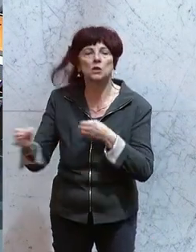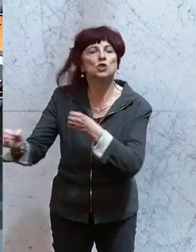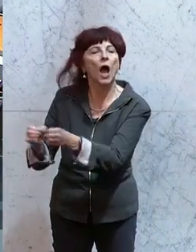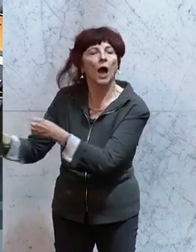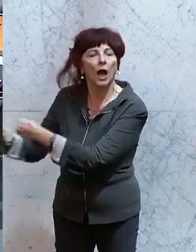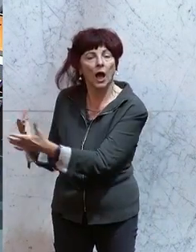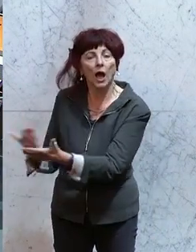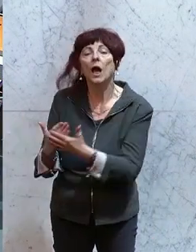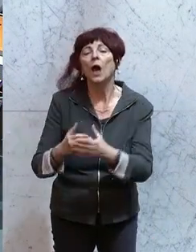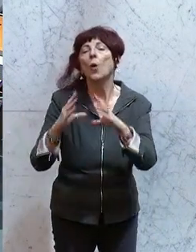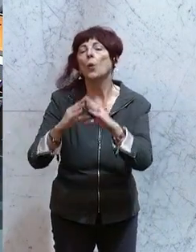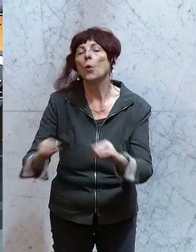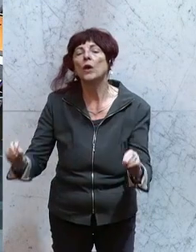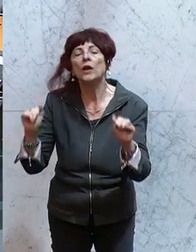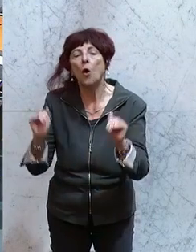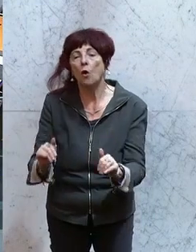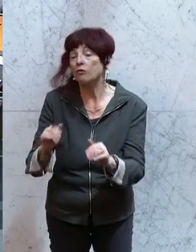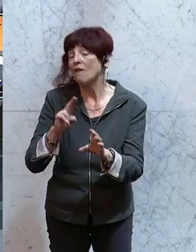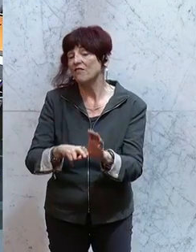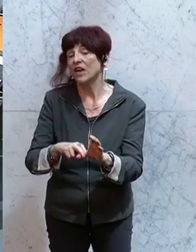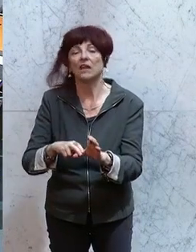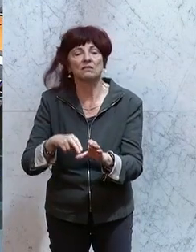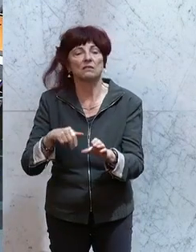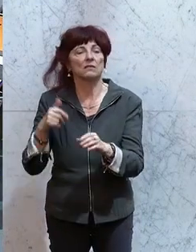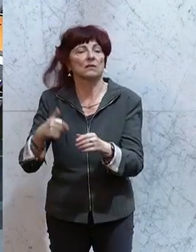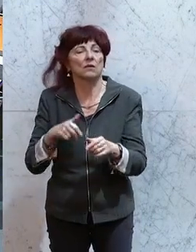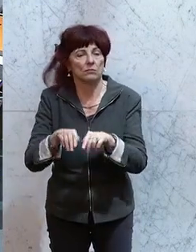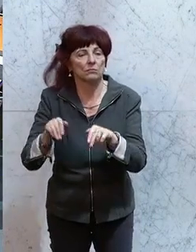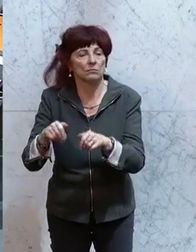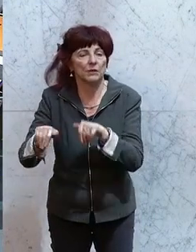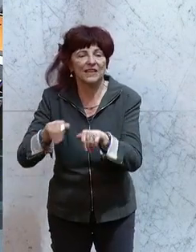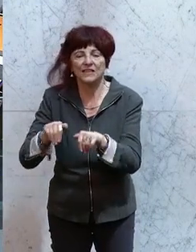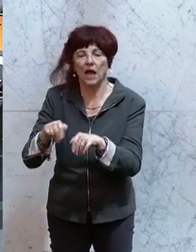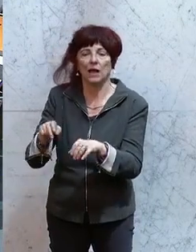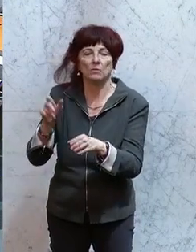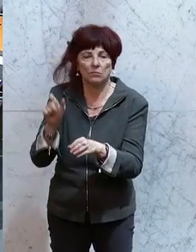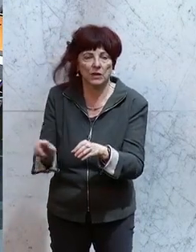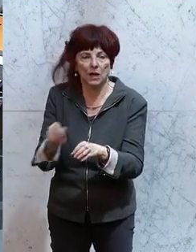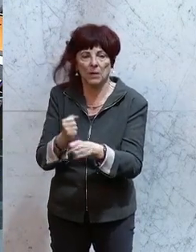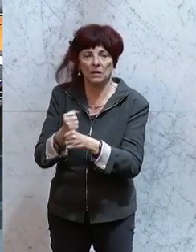Kabinettsmitglieder. Wer ist für diesen Entschließungsantrag? Das ist die Minderheit abgelehnt.